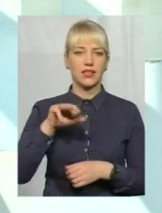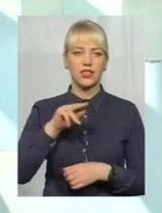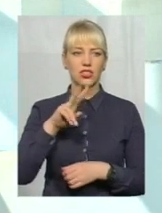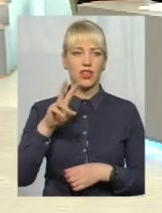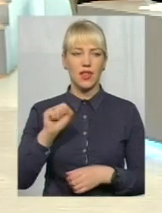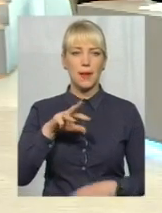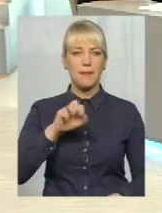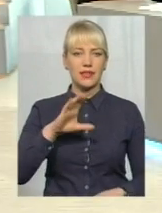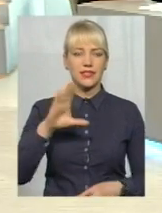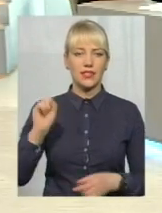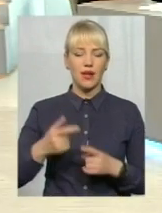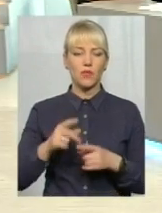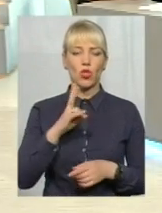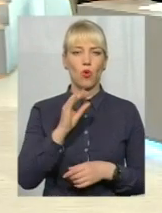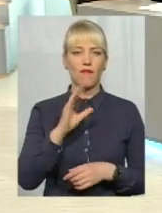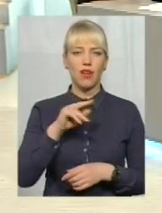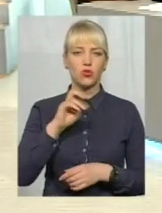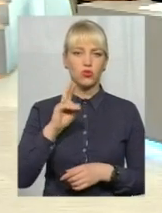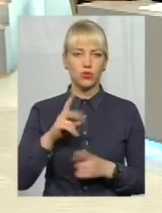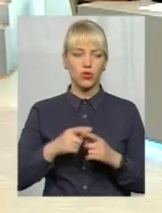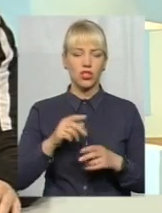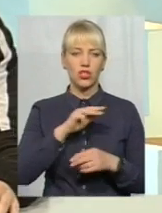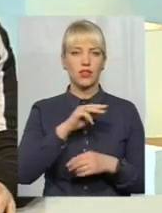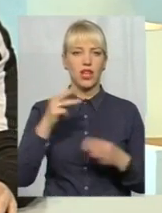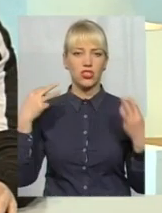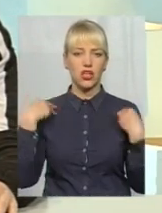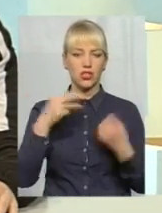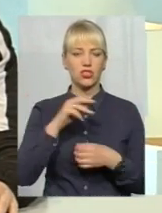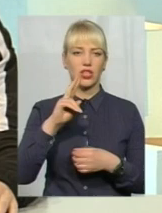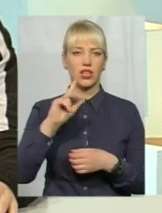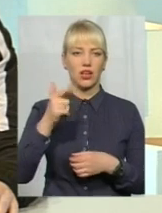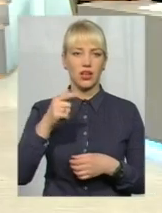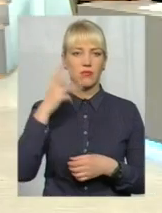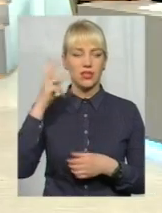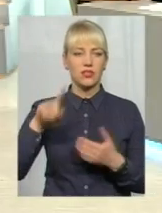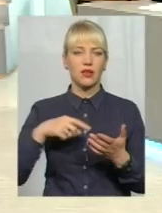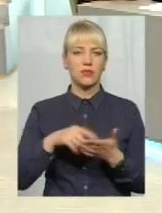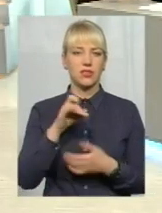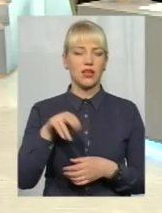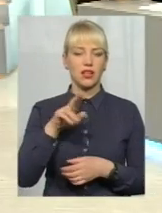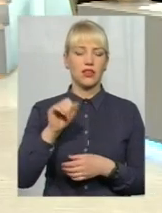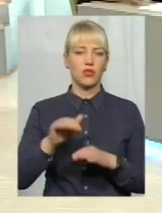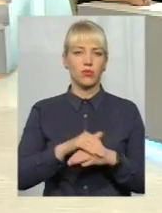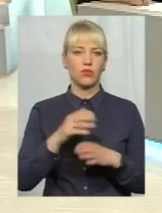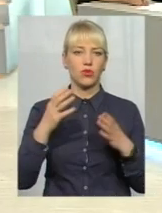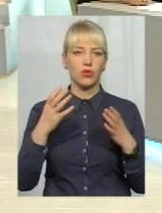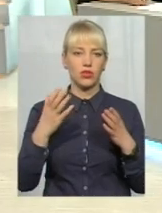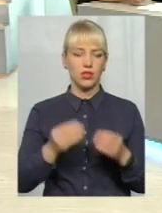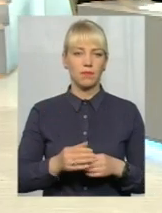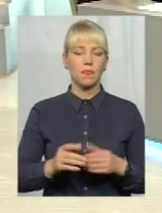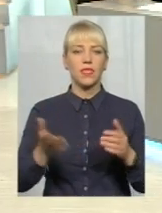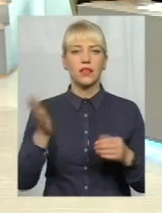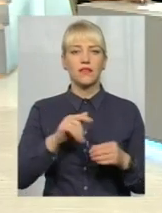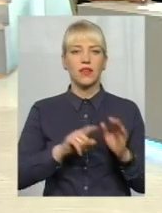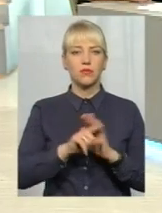Василь Новачок, начальник управління житлово-комунального господарства Хмельницької міської ради. Доброго дня, пане Василю. Доброго здоров'я. Отож, давайте почнемо з